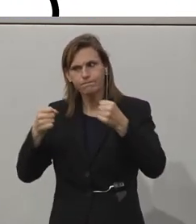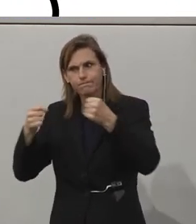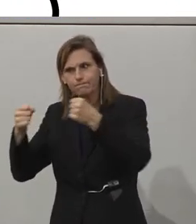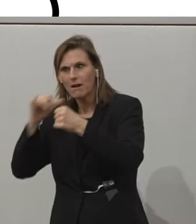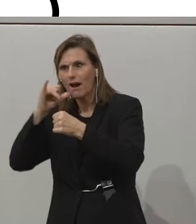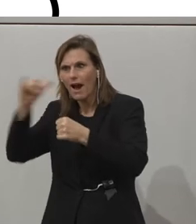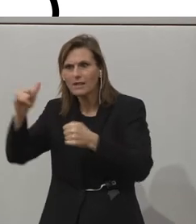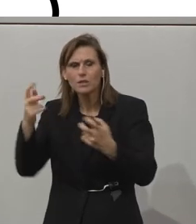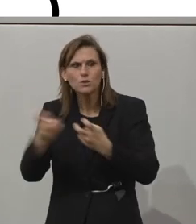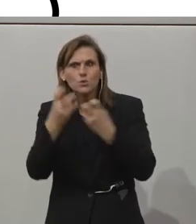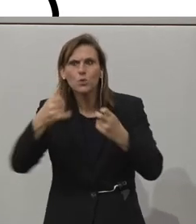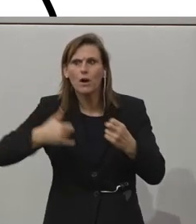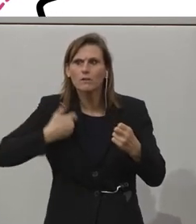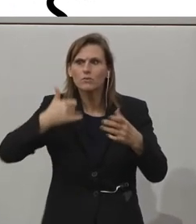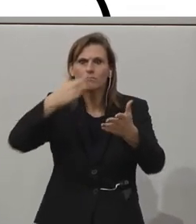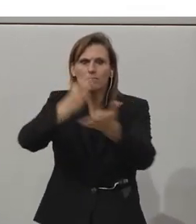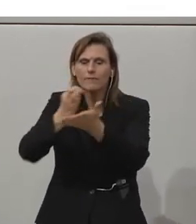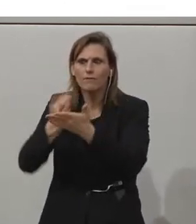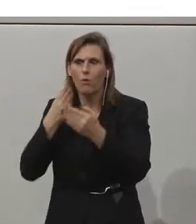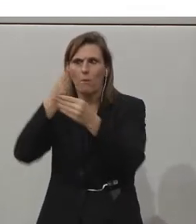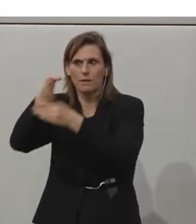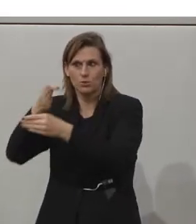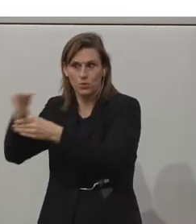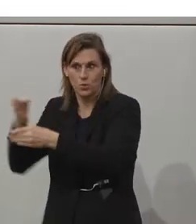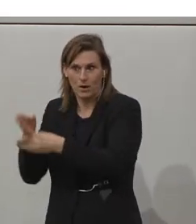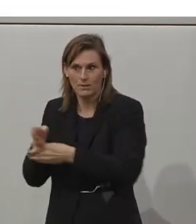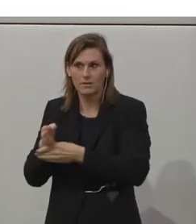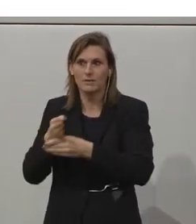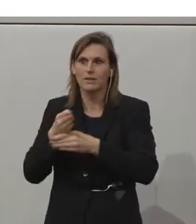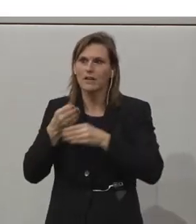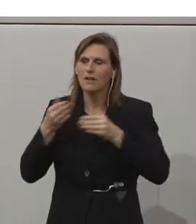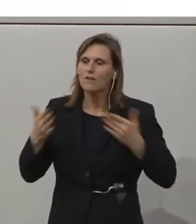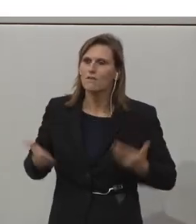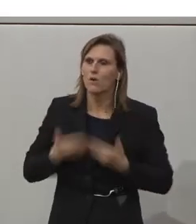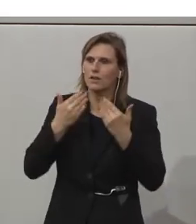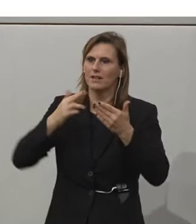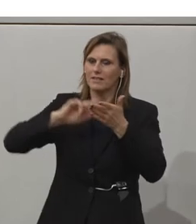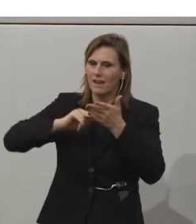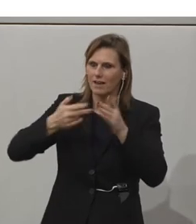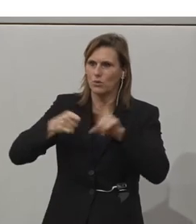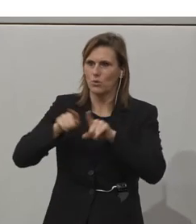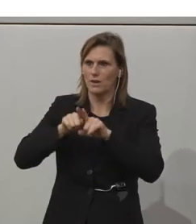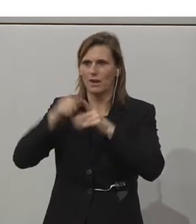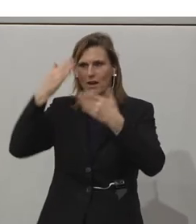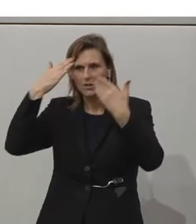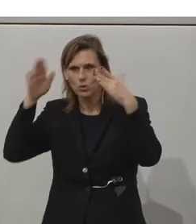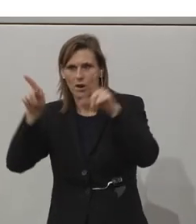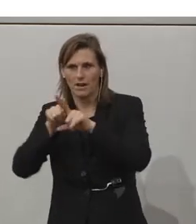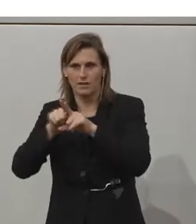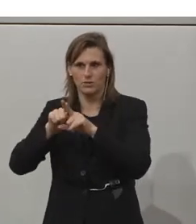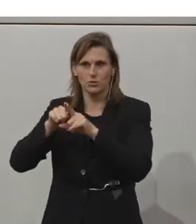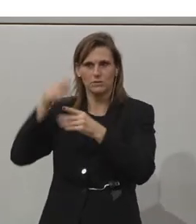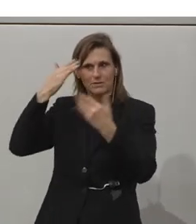betroffene Jugendliche vor Ort auf. Wir fördern Technologie, Toleranz und Talente. Ein